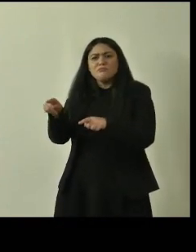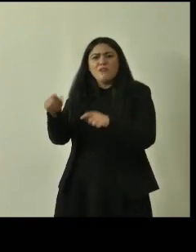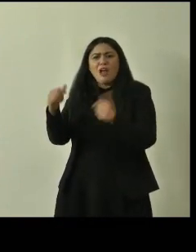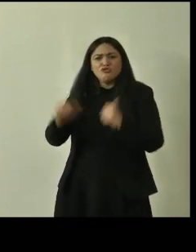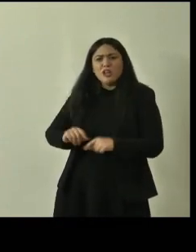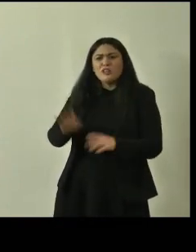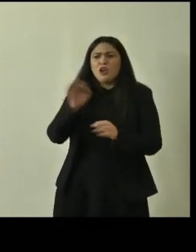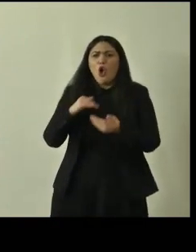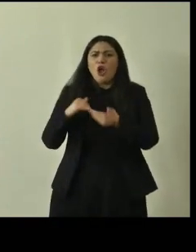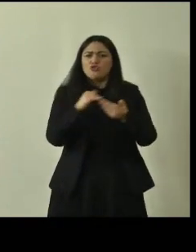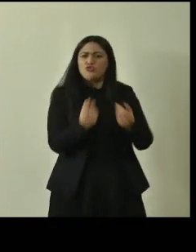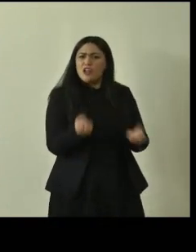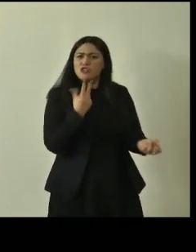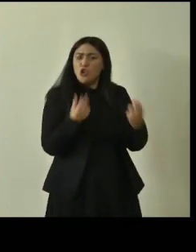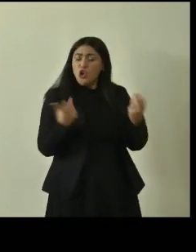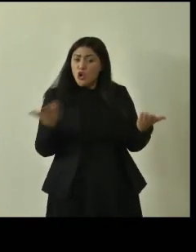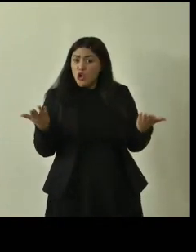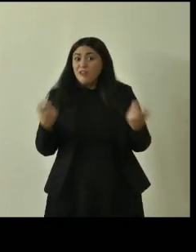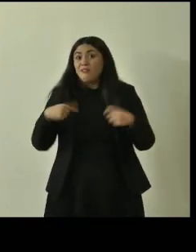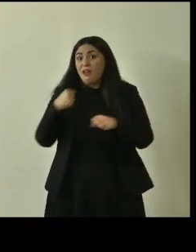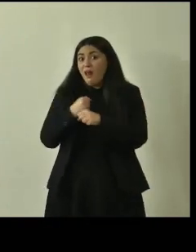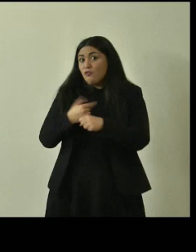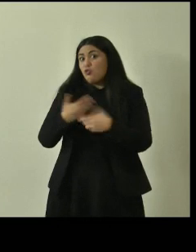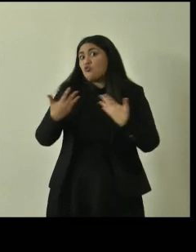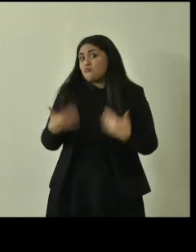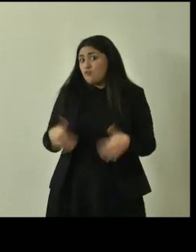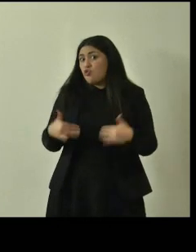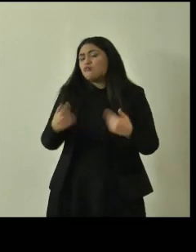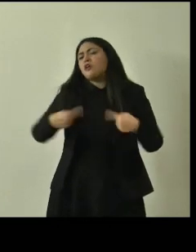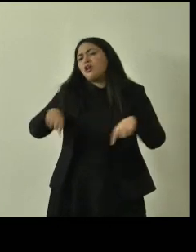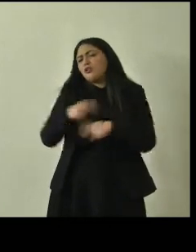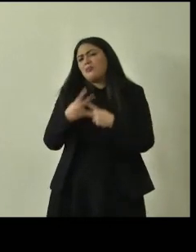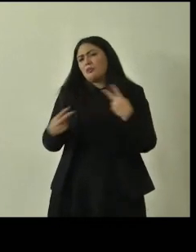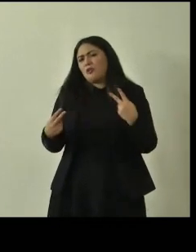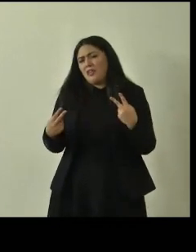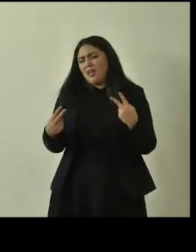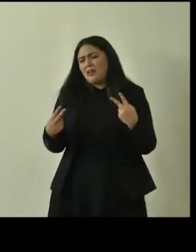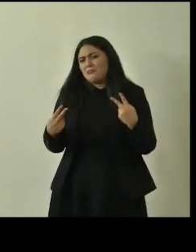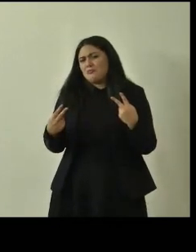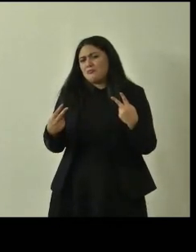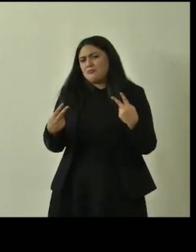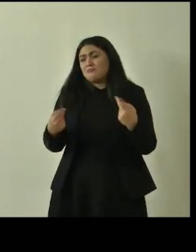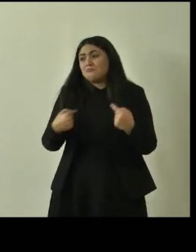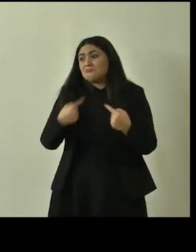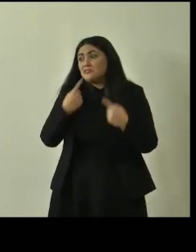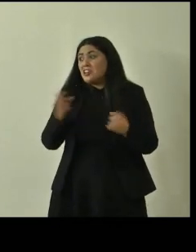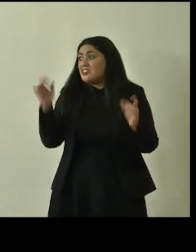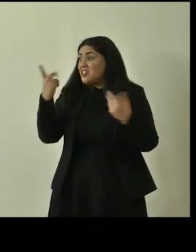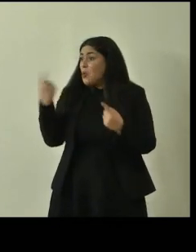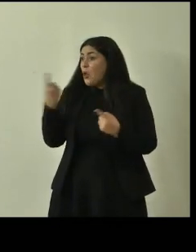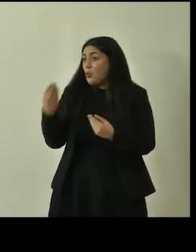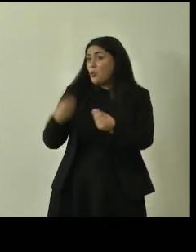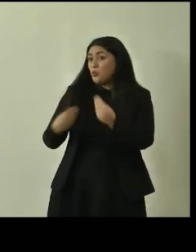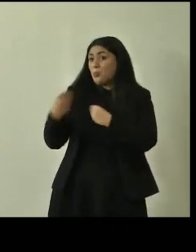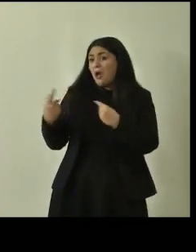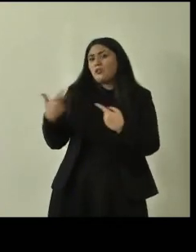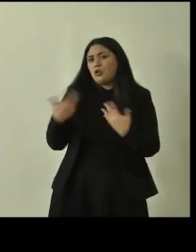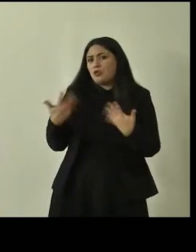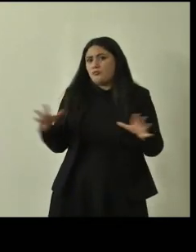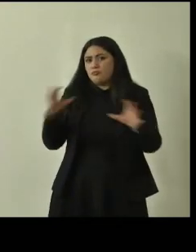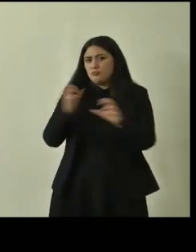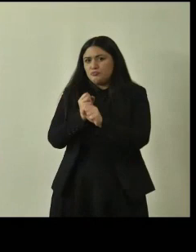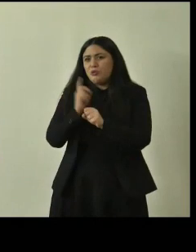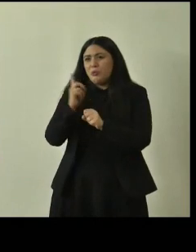cittadini e quindi di lavoro ce n'è molto ci proviamo direi che se poi avete delle domande chiudevo qua con il